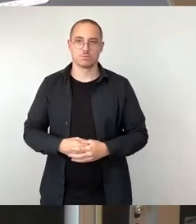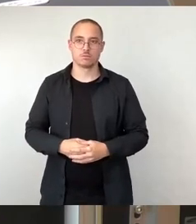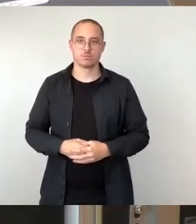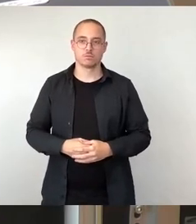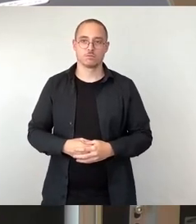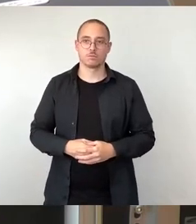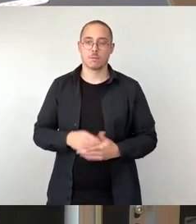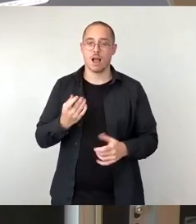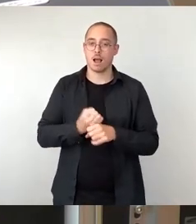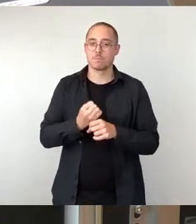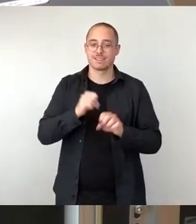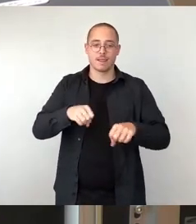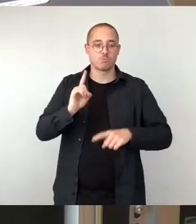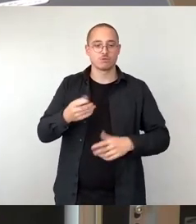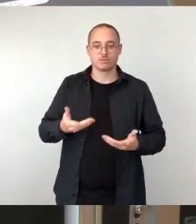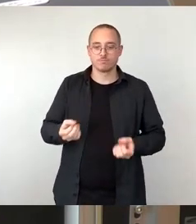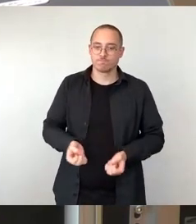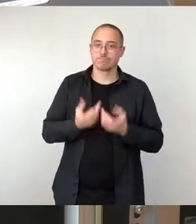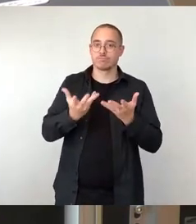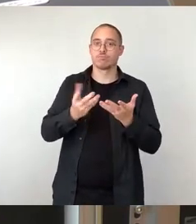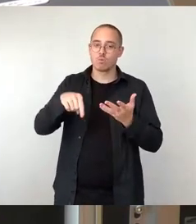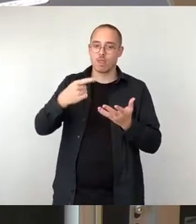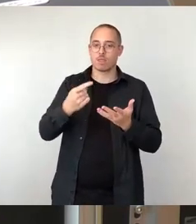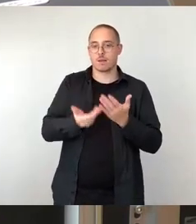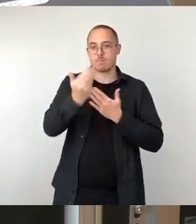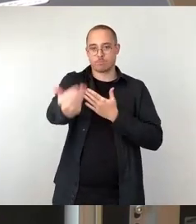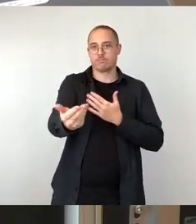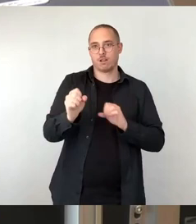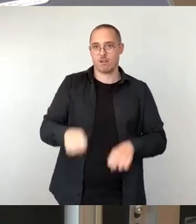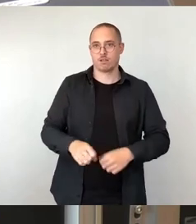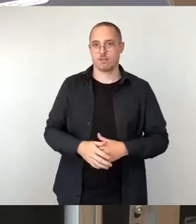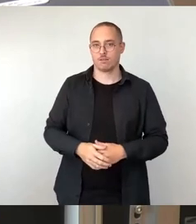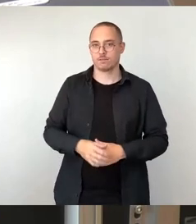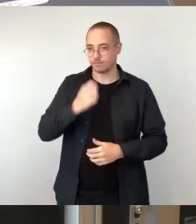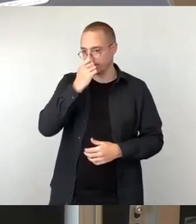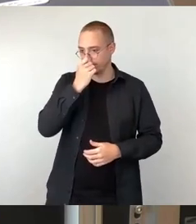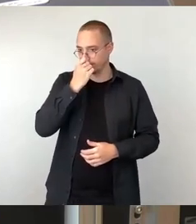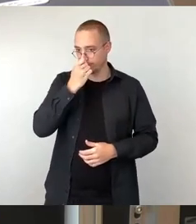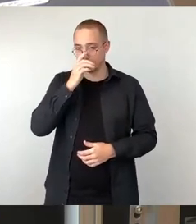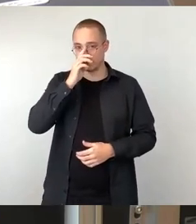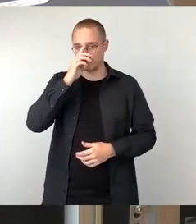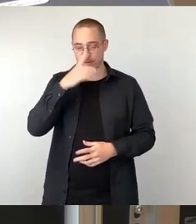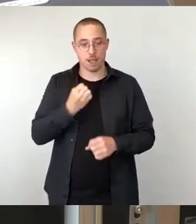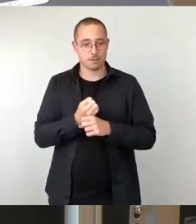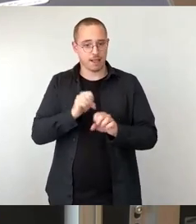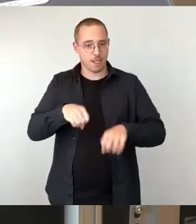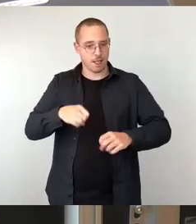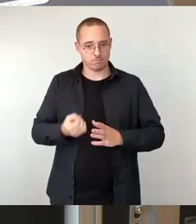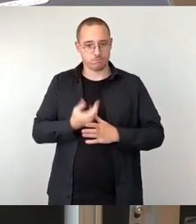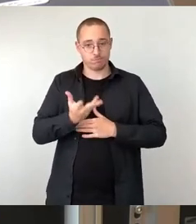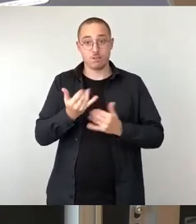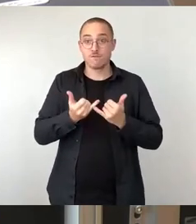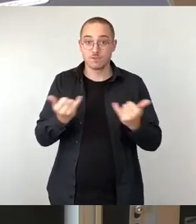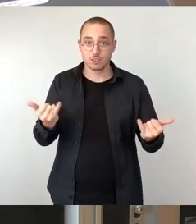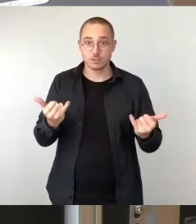bereitzustellen. Und es bedarf, um die Arbeitsgelegenheit auch zu schaffen, die Zusammenarbeit aller beteiligten